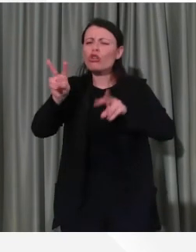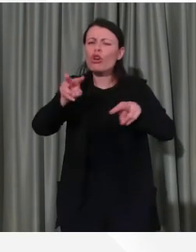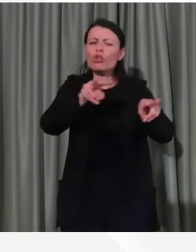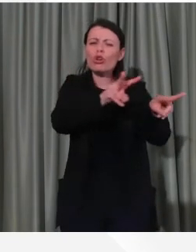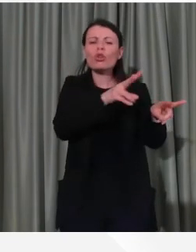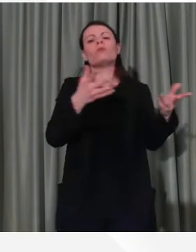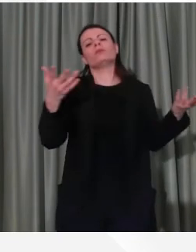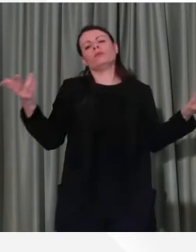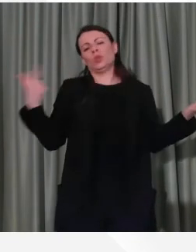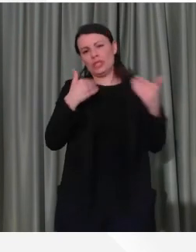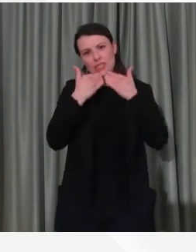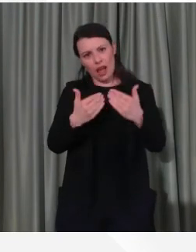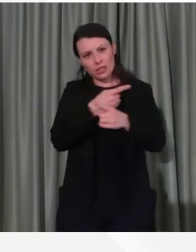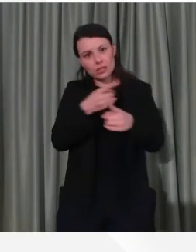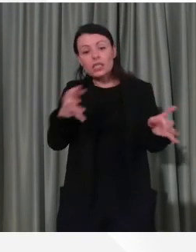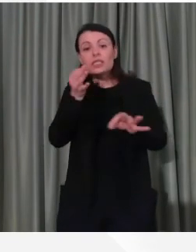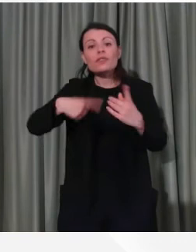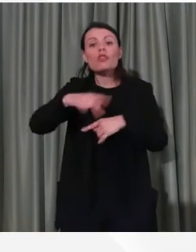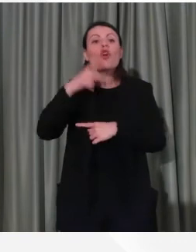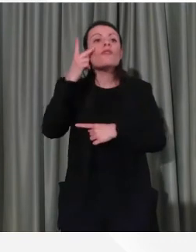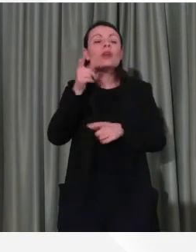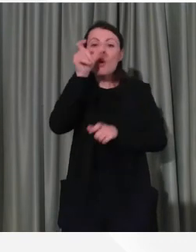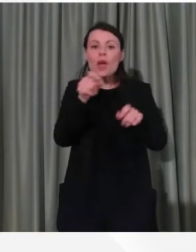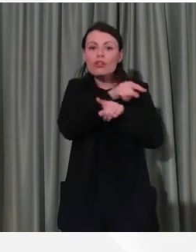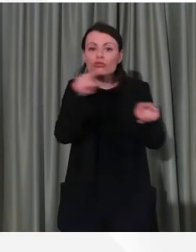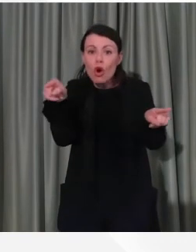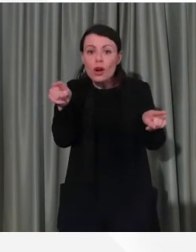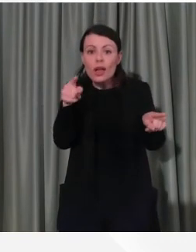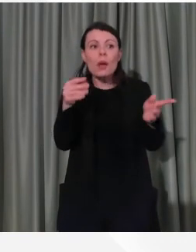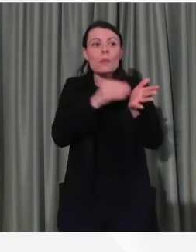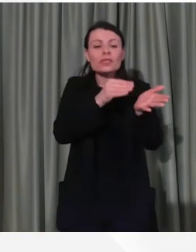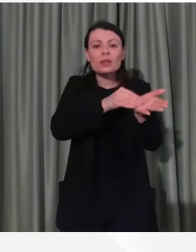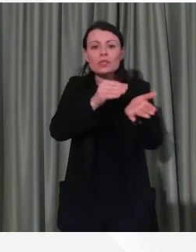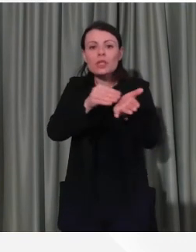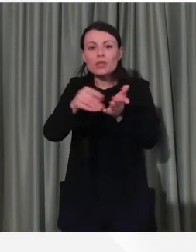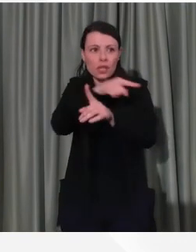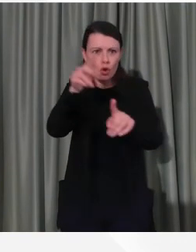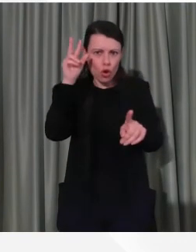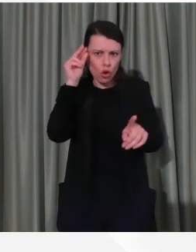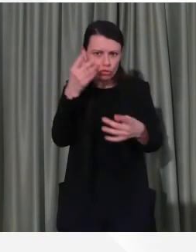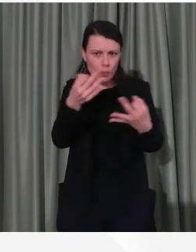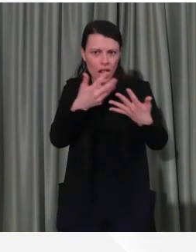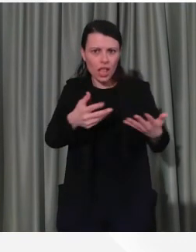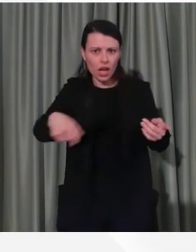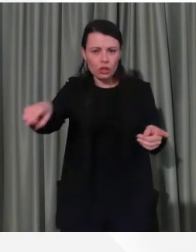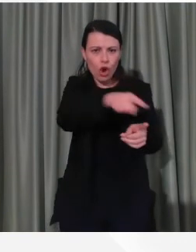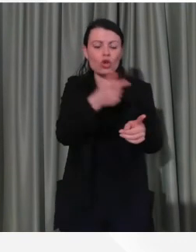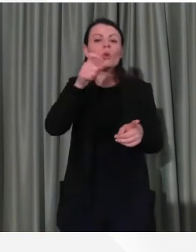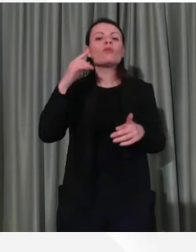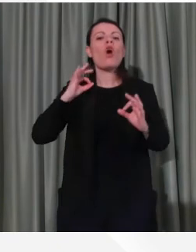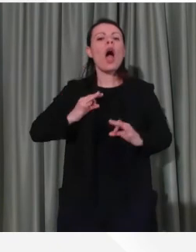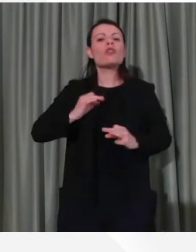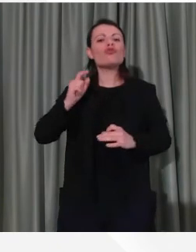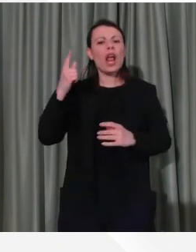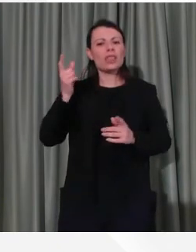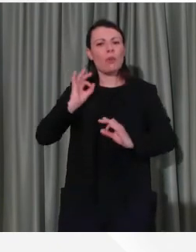per la strada, chi conosce bene il territorio perché gli agenti di polizia locale insieme a tutte le forze di